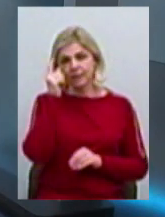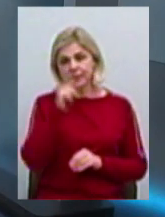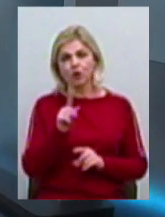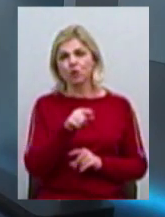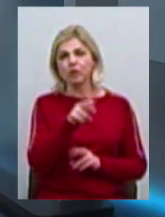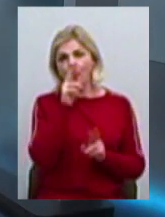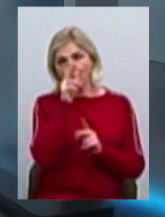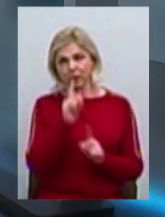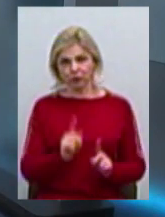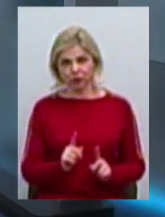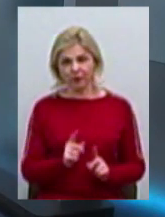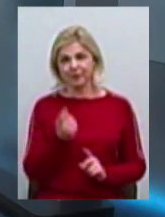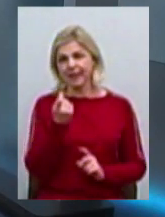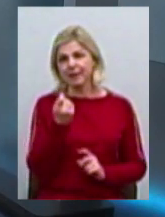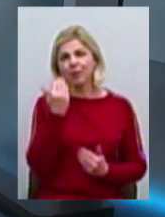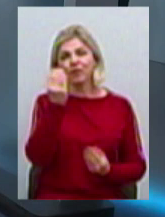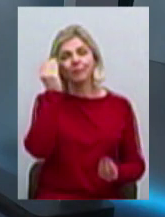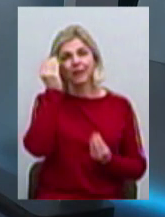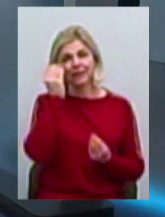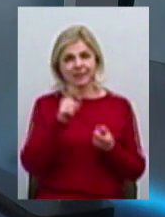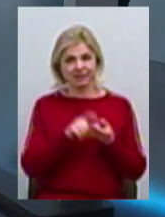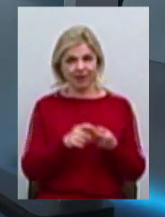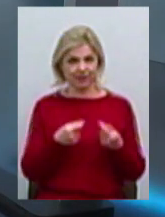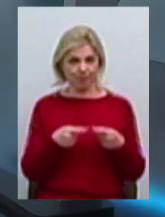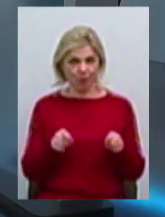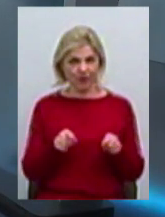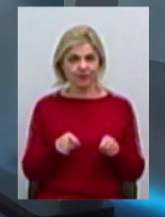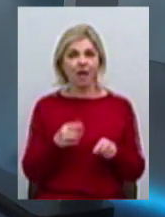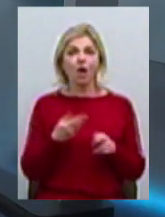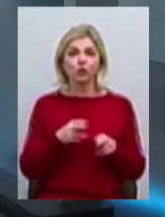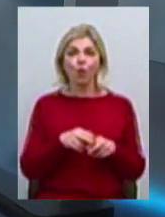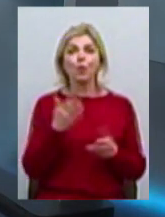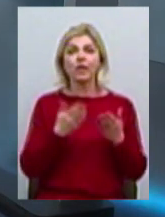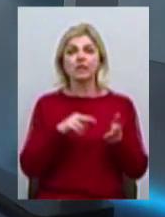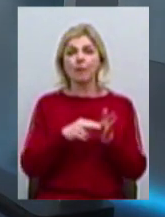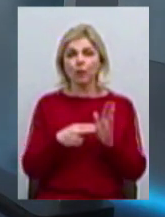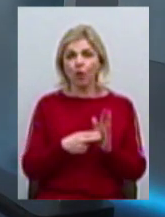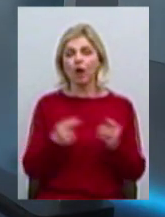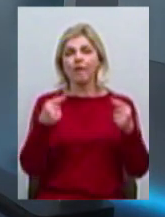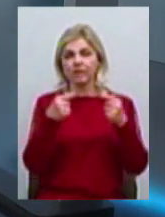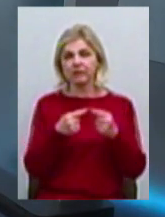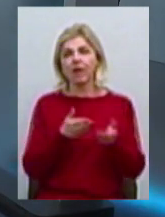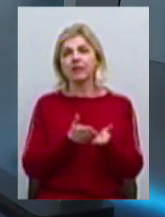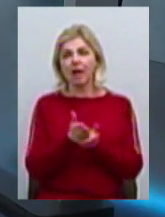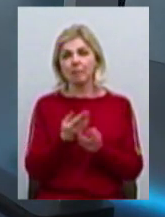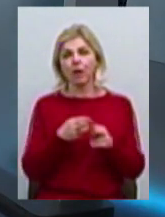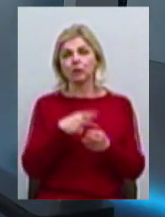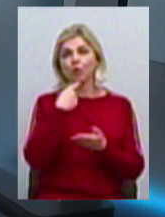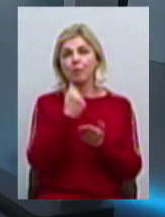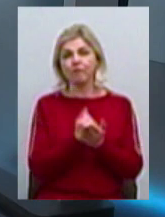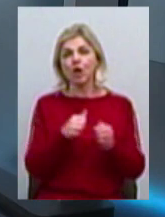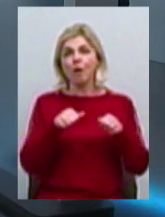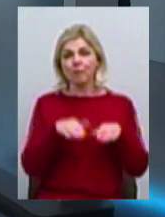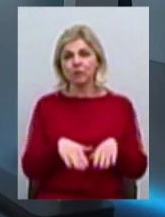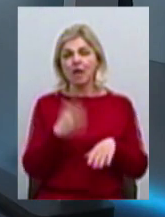попеклися. Трішечки ментальність інша пов'язана. Тому ні, якщо проєкт відповідає напрямкам, які затверджені в постанові 10